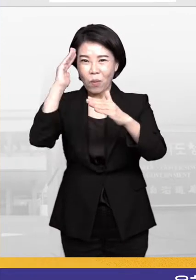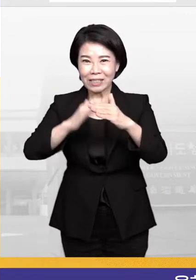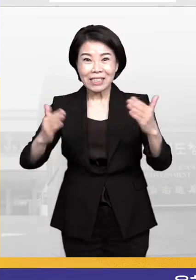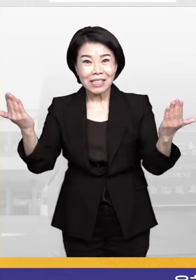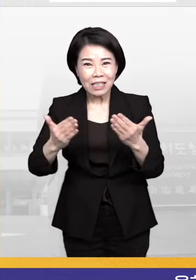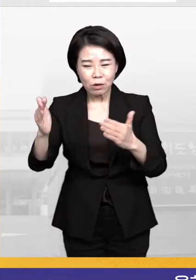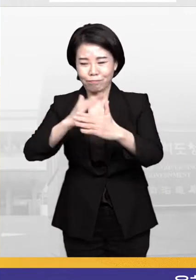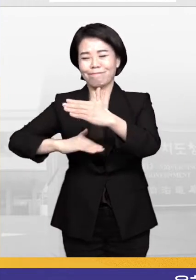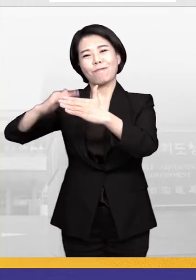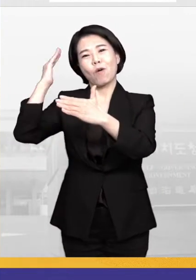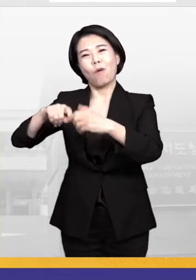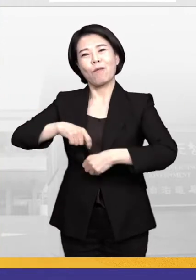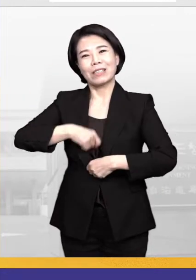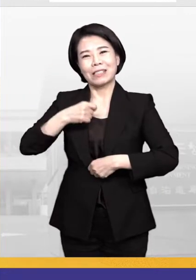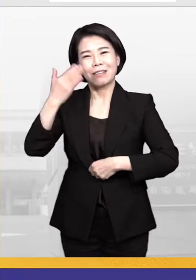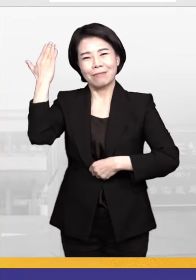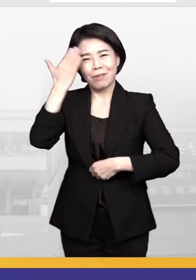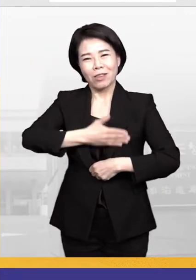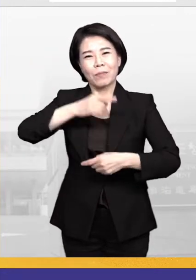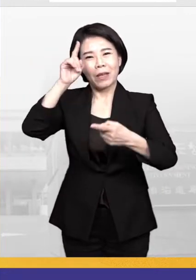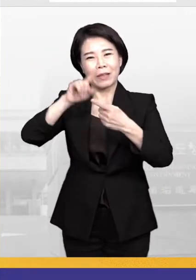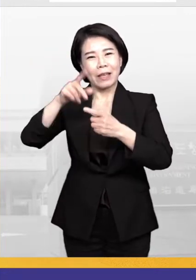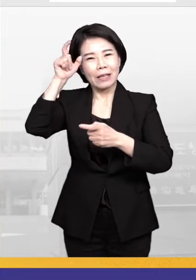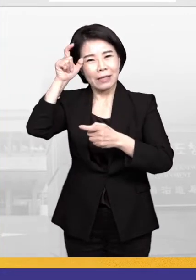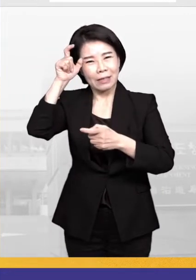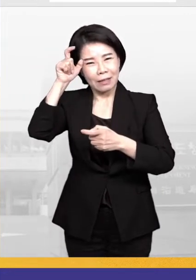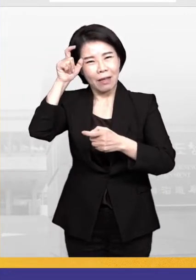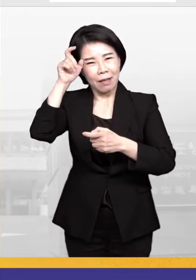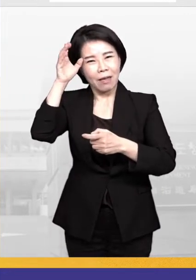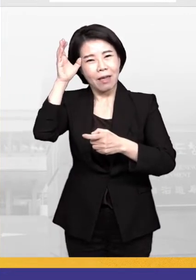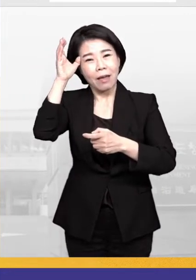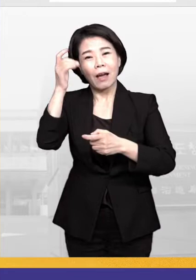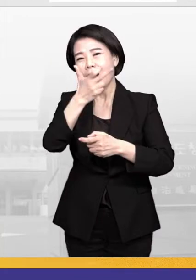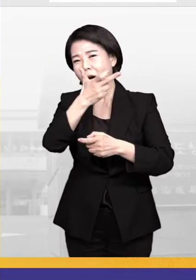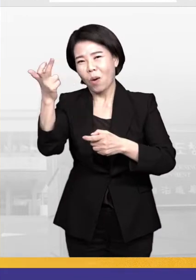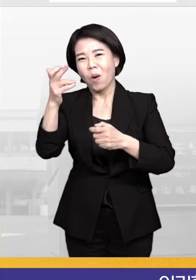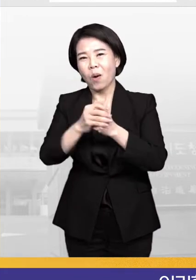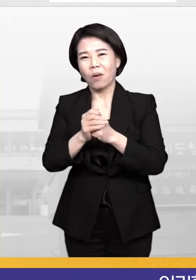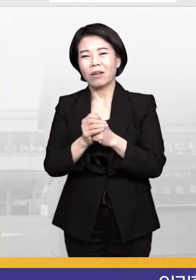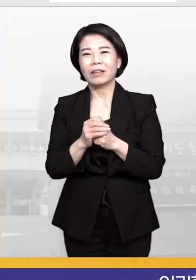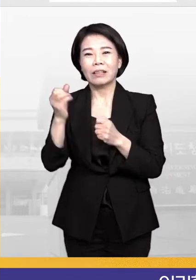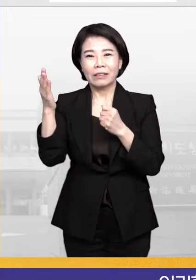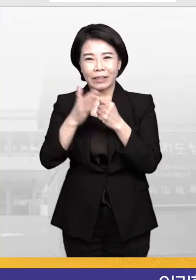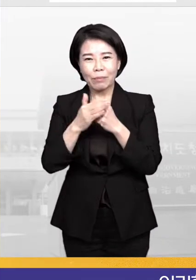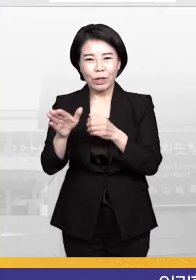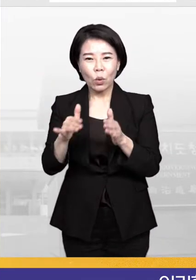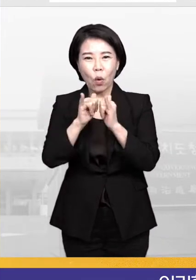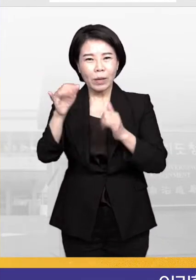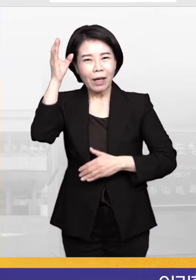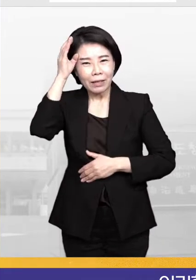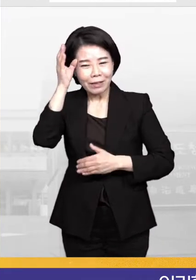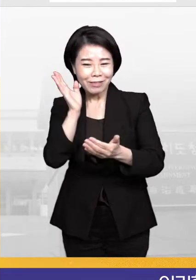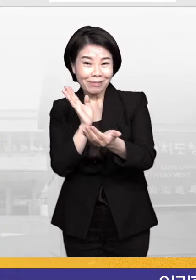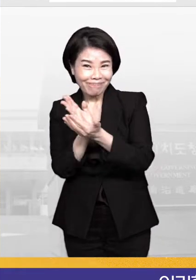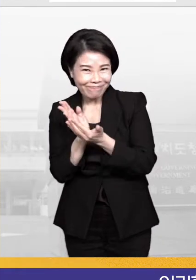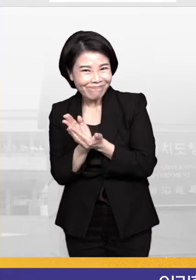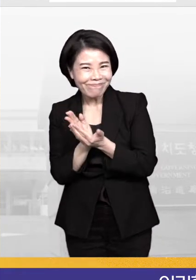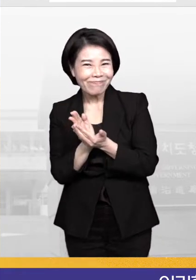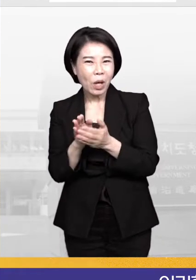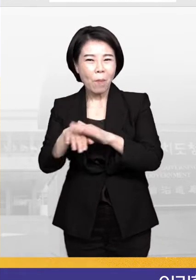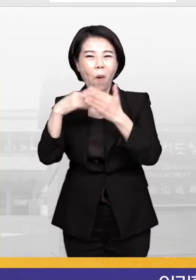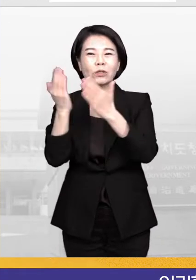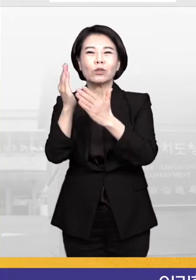공정과 청년에 대한 도민적 기대감이 큰 한 해라가 될 거라고 생각이 되는데요. 이러한 도민의 기대에 부응할 수 있도록 모든